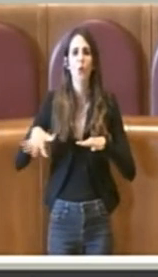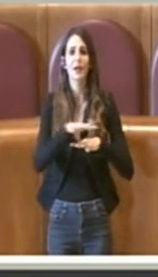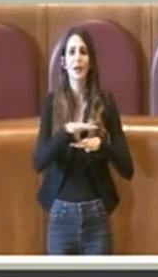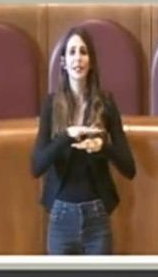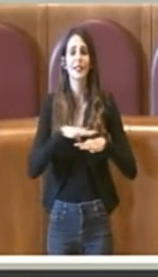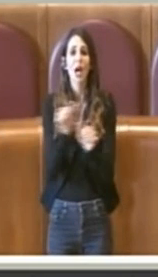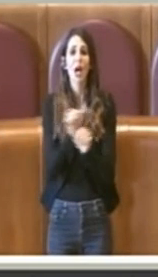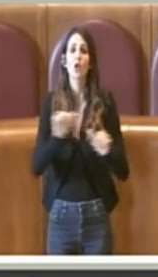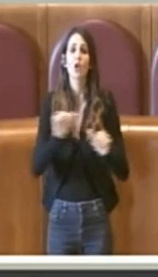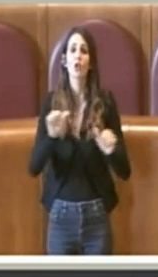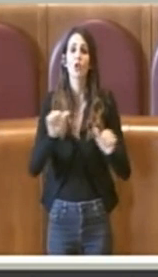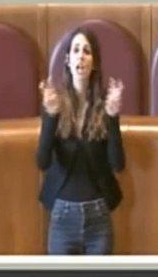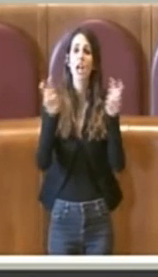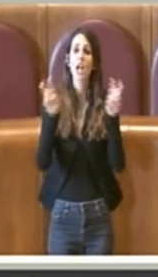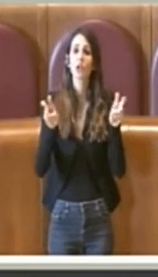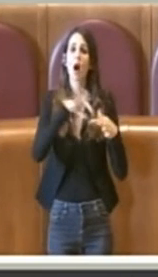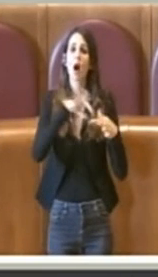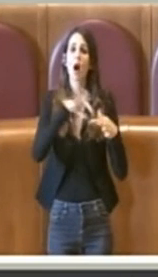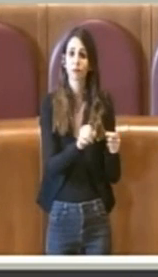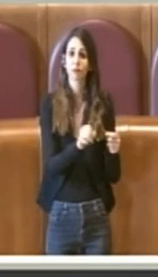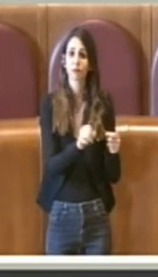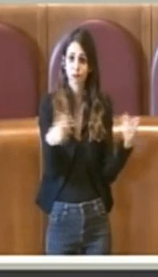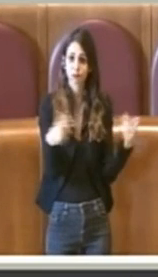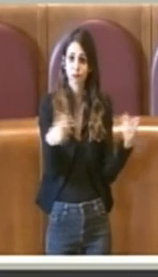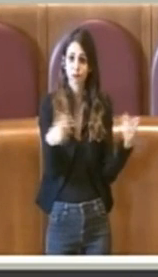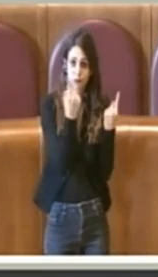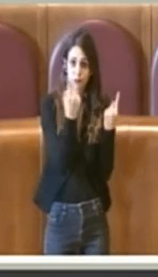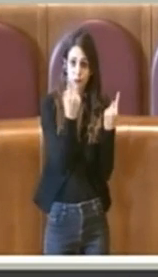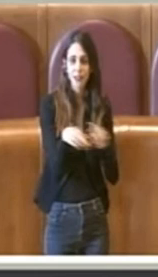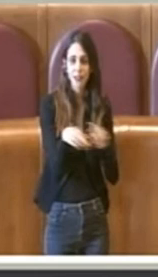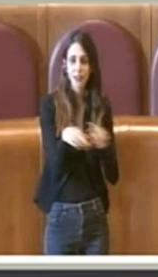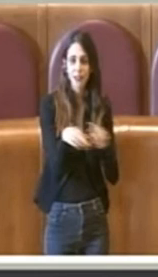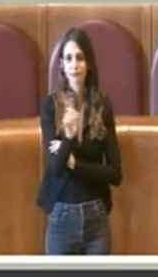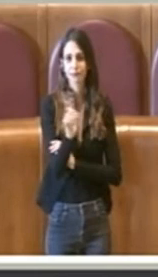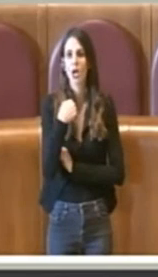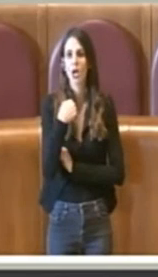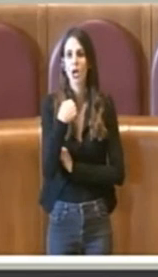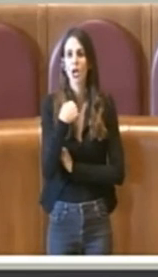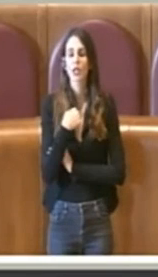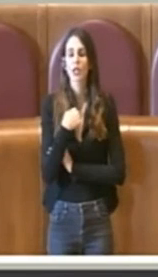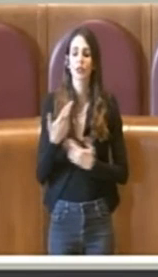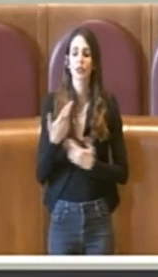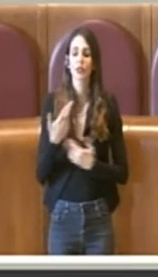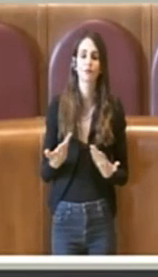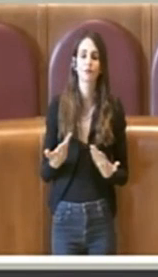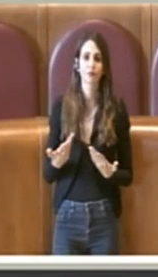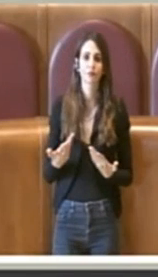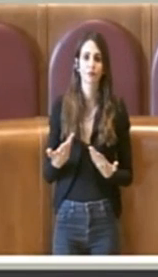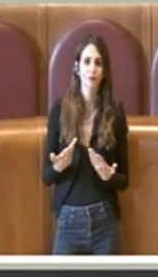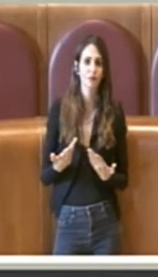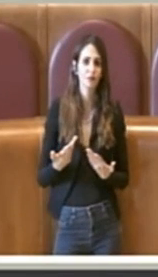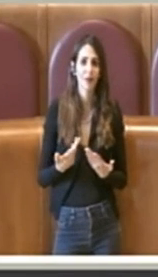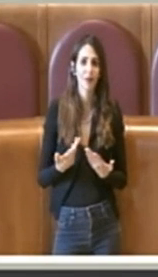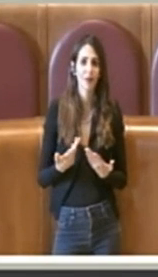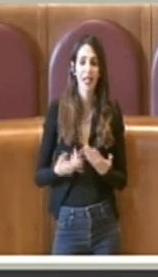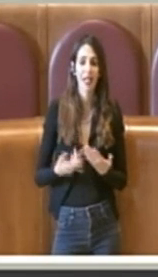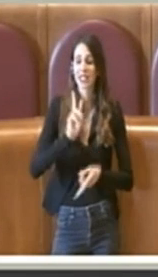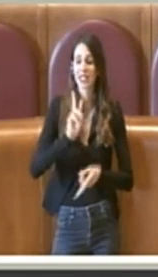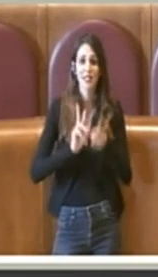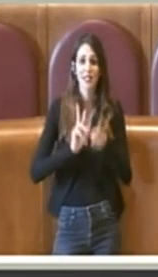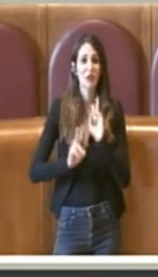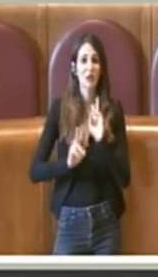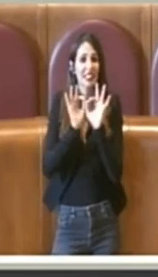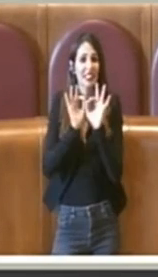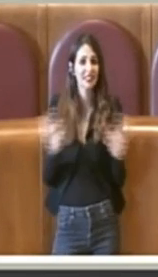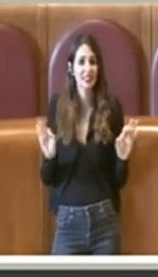strettamente urbanistiche. Quindi io non posso far altro che rilevare che non avendo ottenuto risposta dai